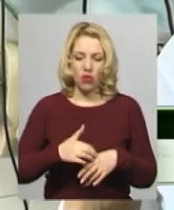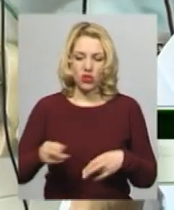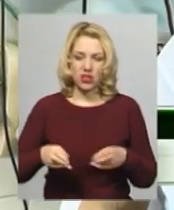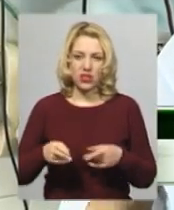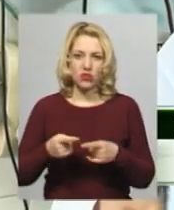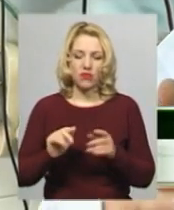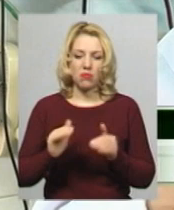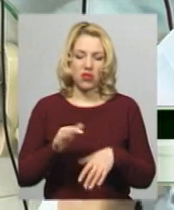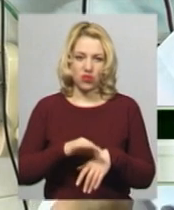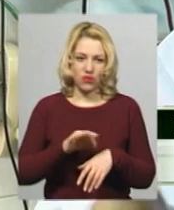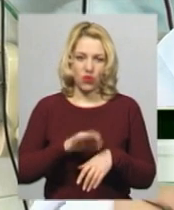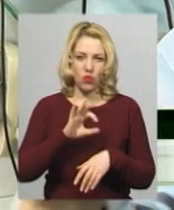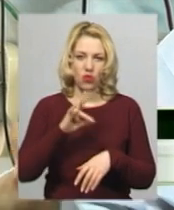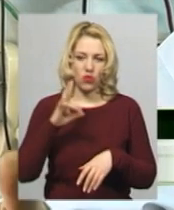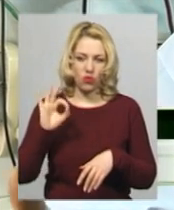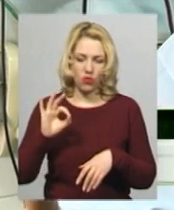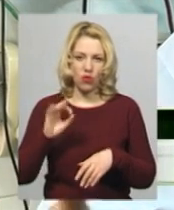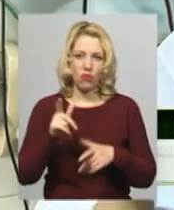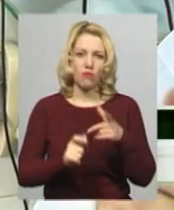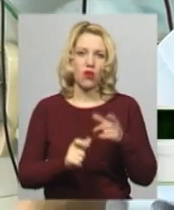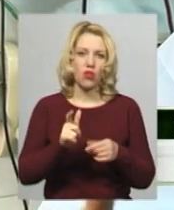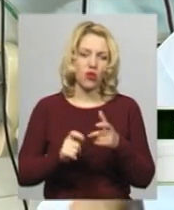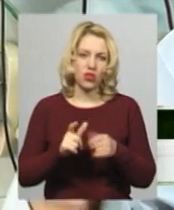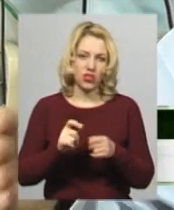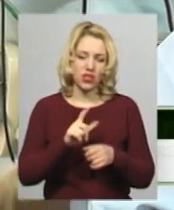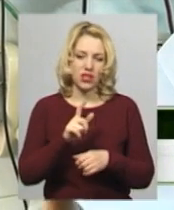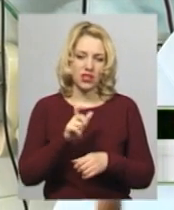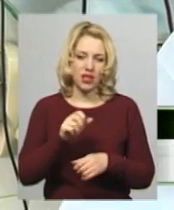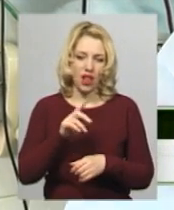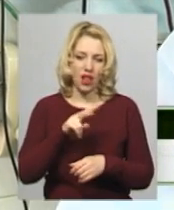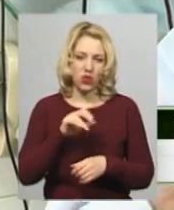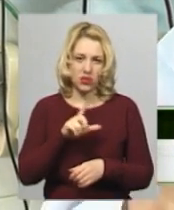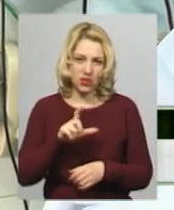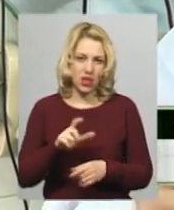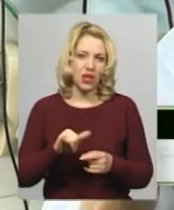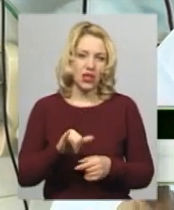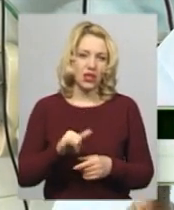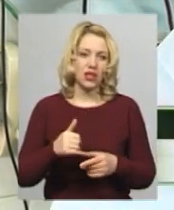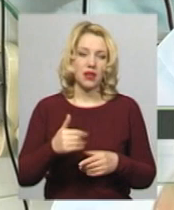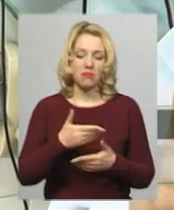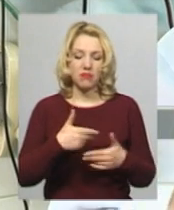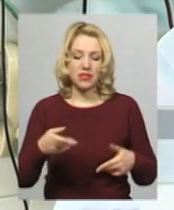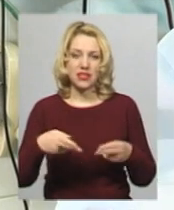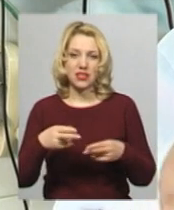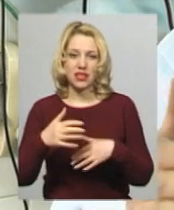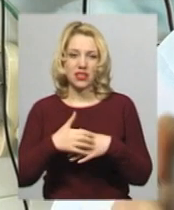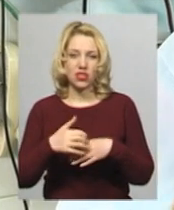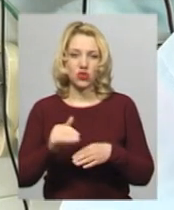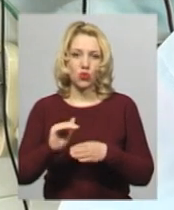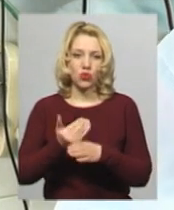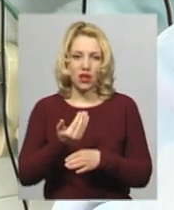хворіють, онкології молочних жильоз. Ми стерилізуємо кішку, видаляємо